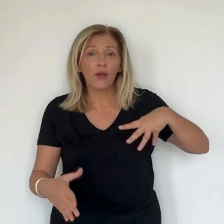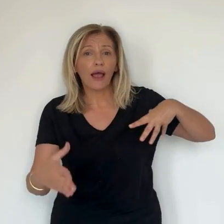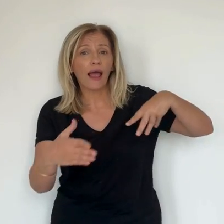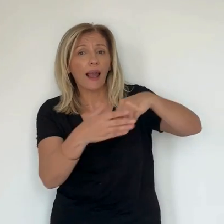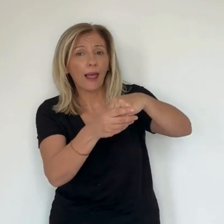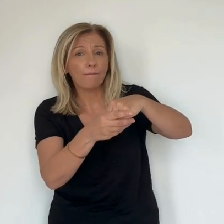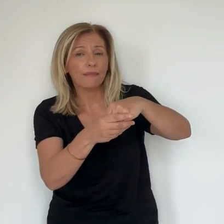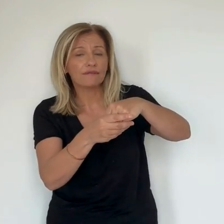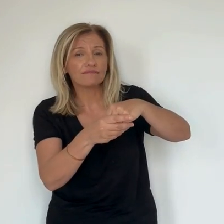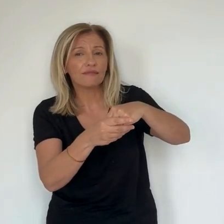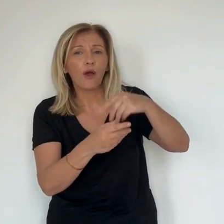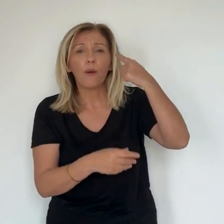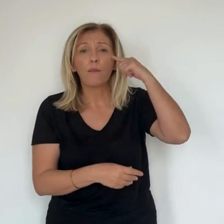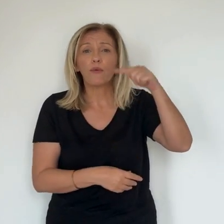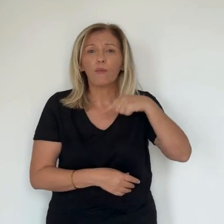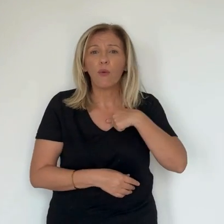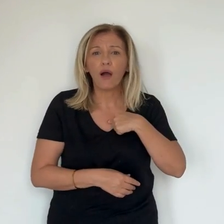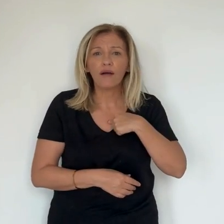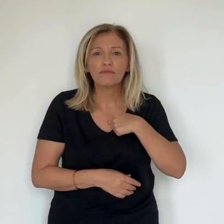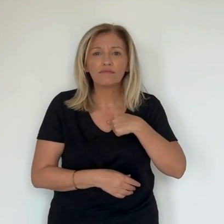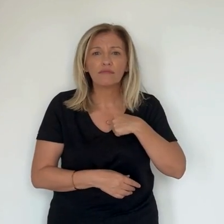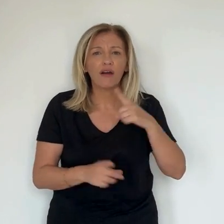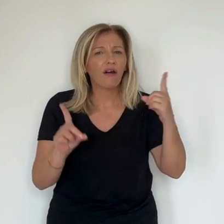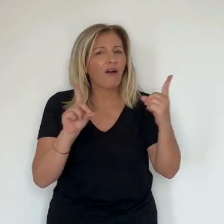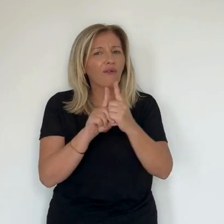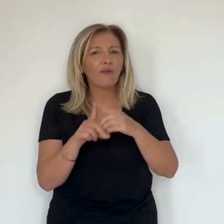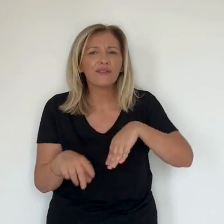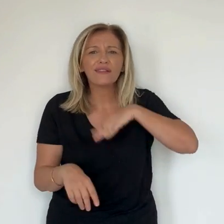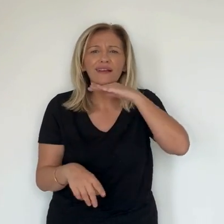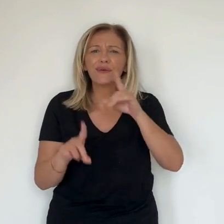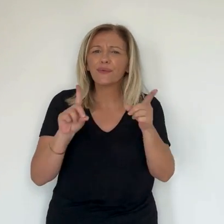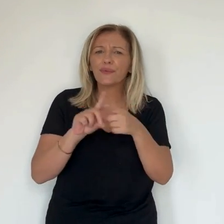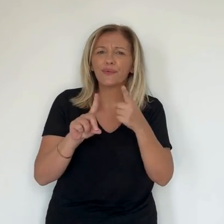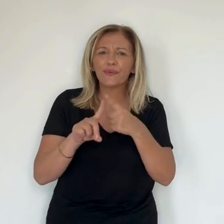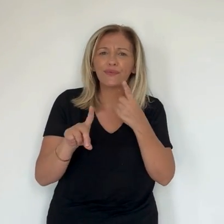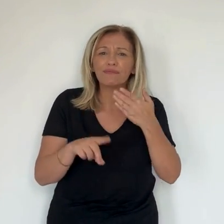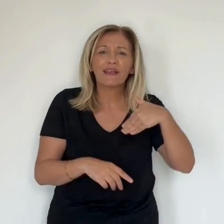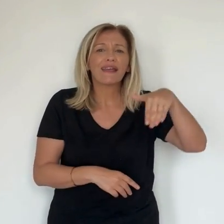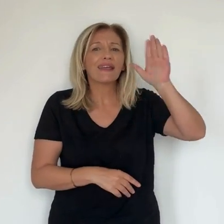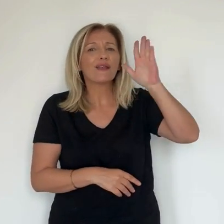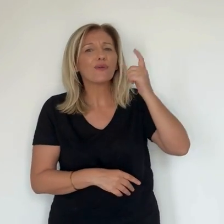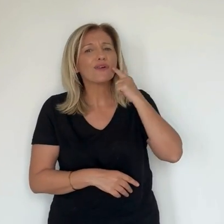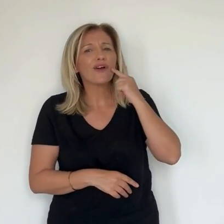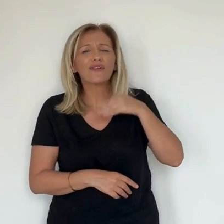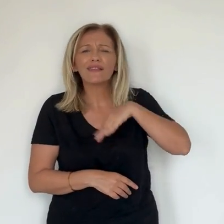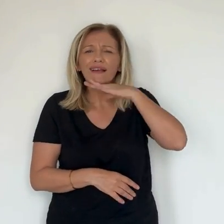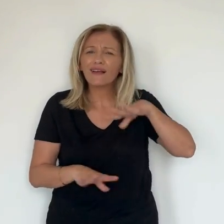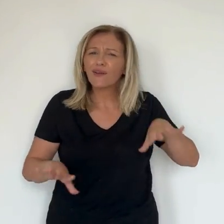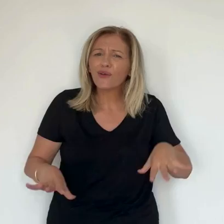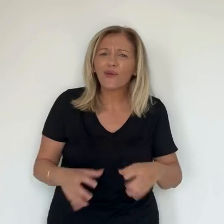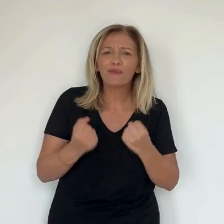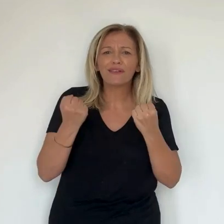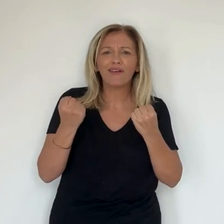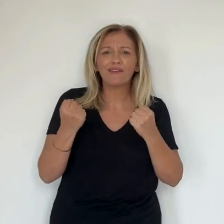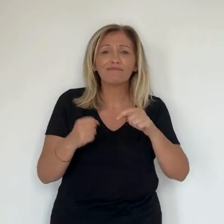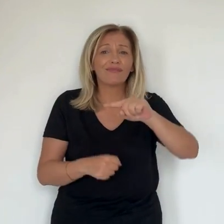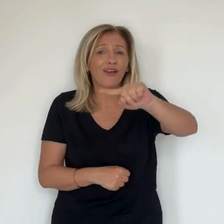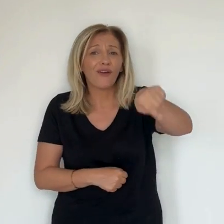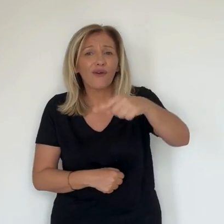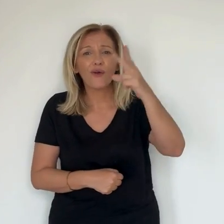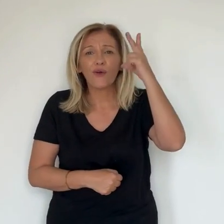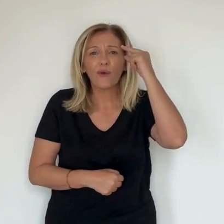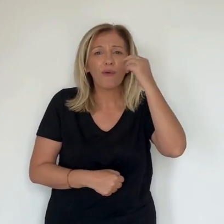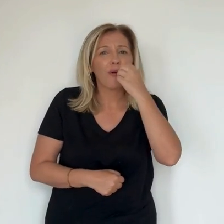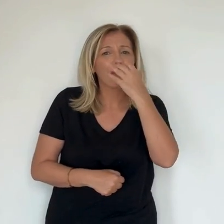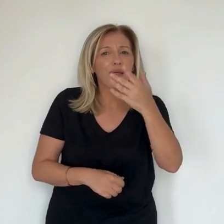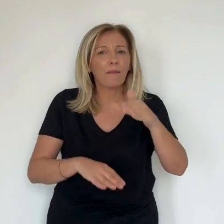de la voilure, du contenu de cette autonomie. Donc pour moi c'est un contact, une rencontre extrêmement importante, d'autant que nous